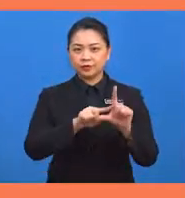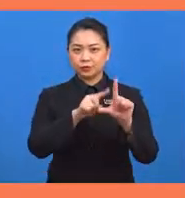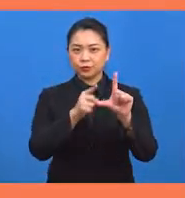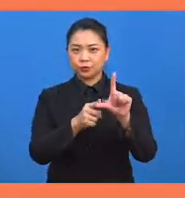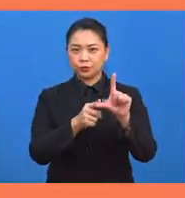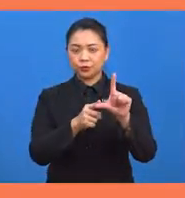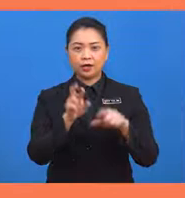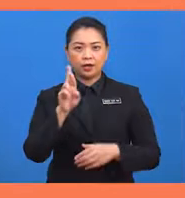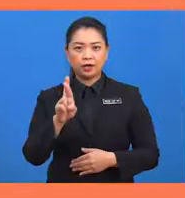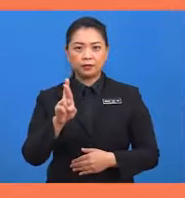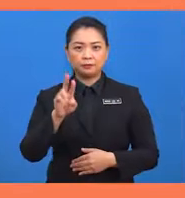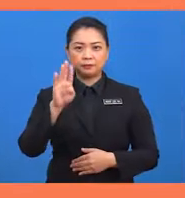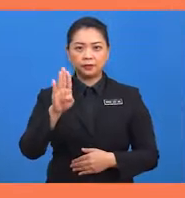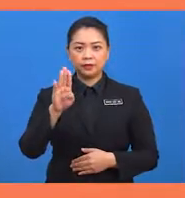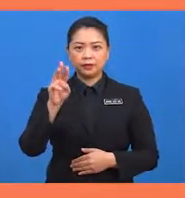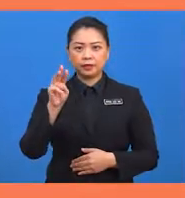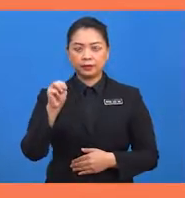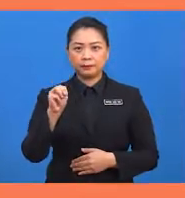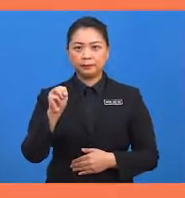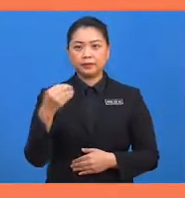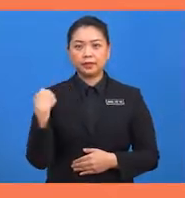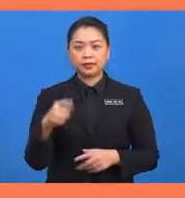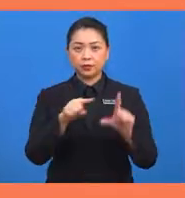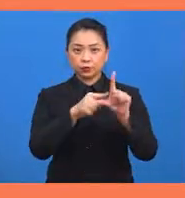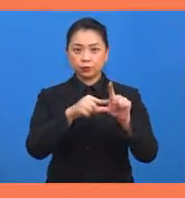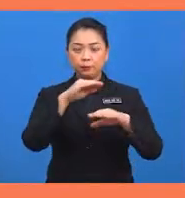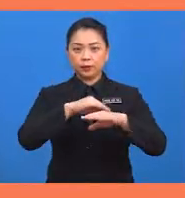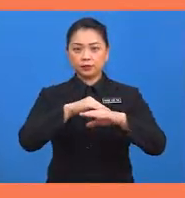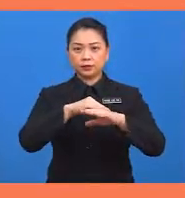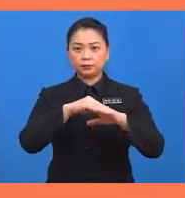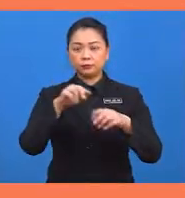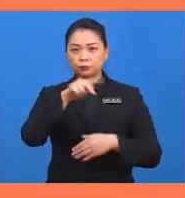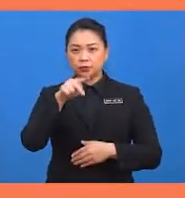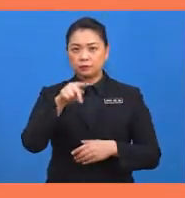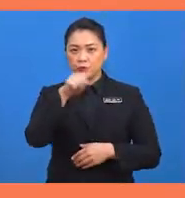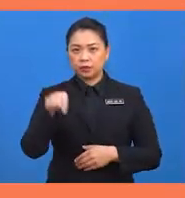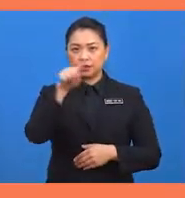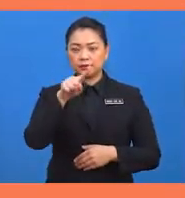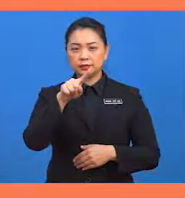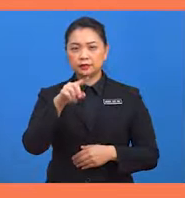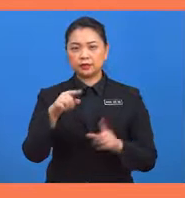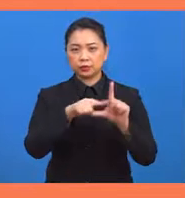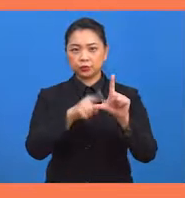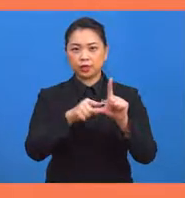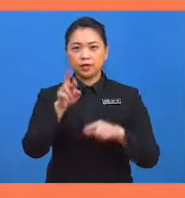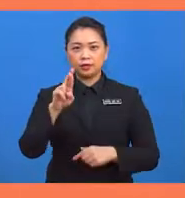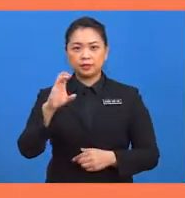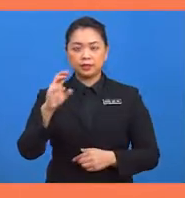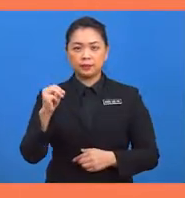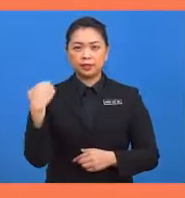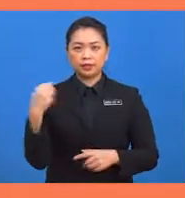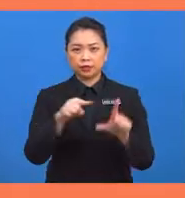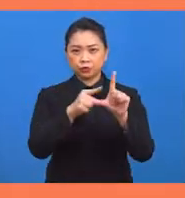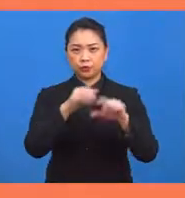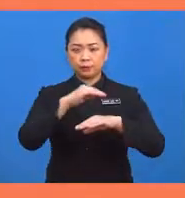RBM adalah sudut pada pusat bulatan. Dan sudut RCM adalah